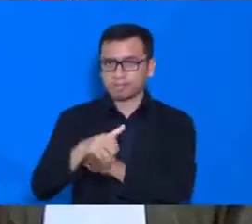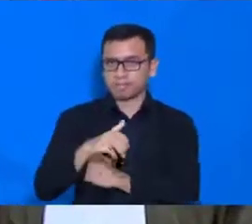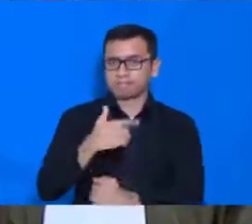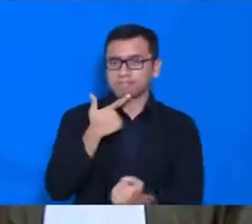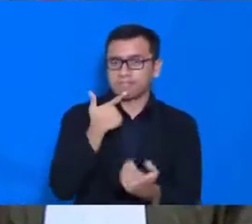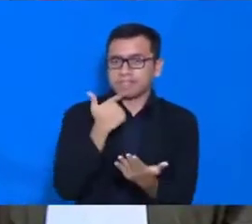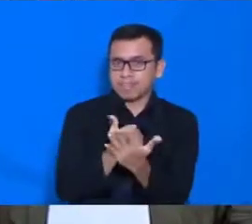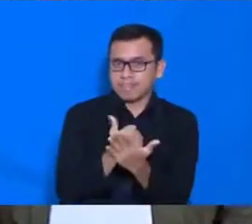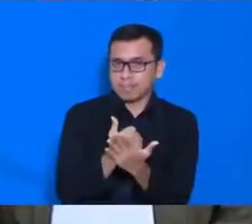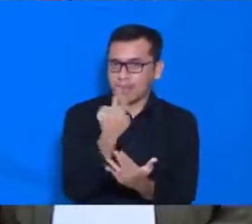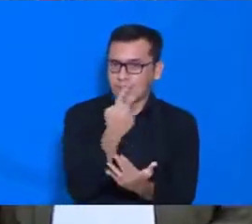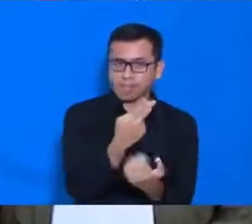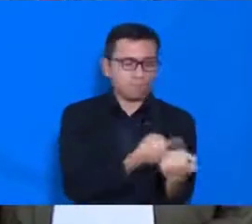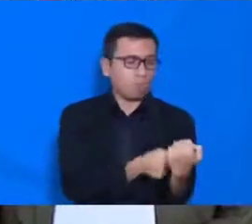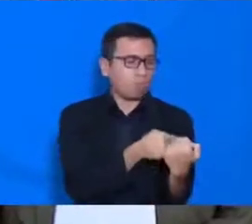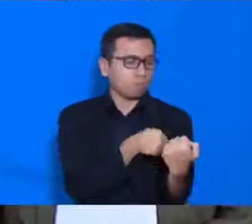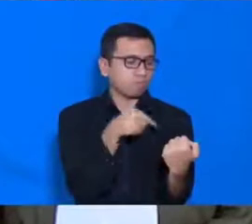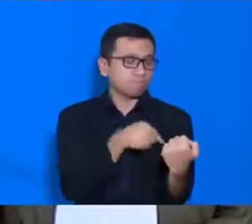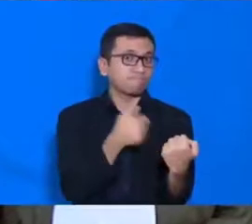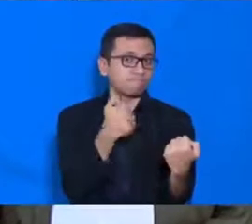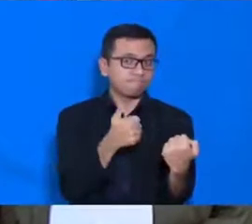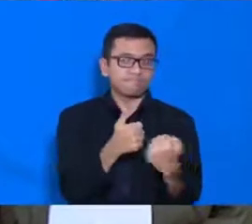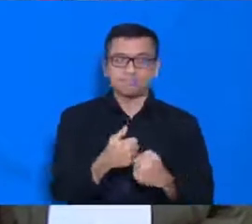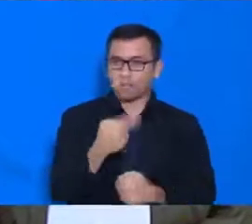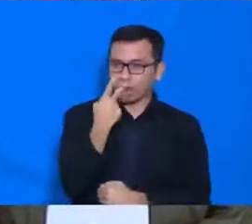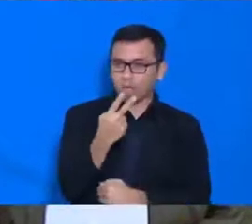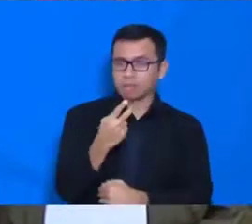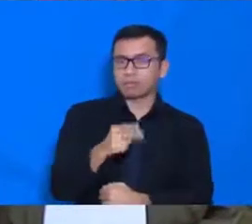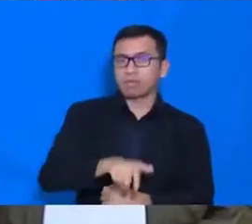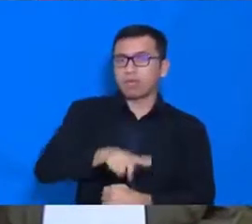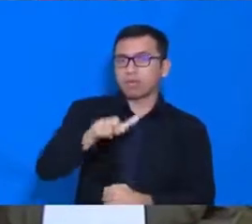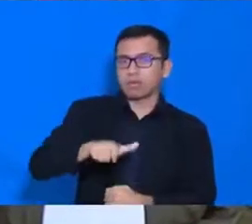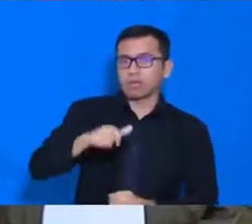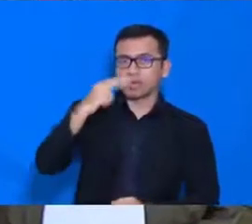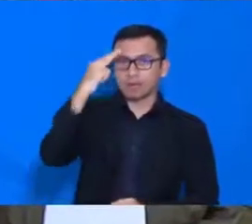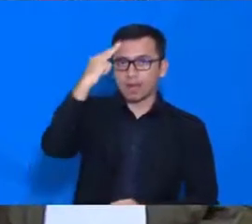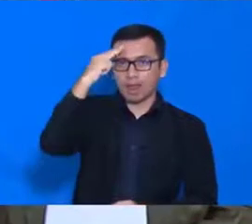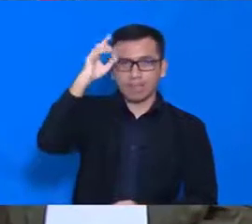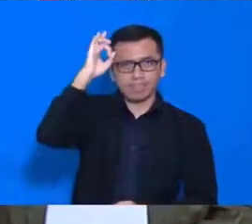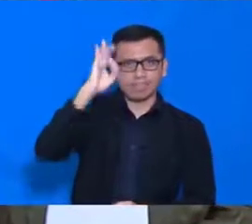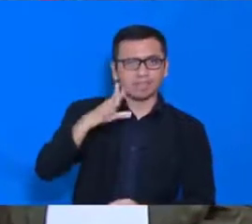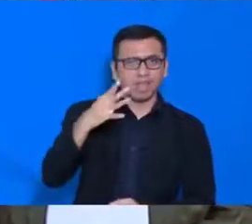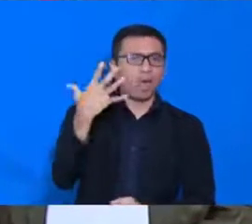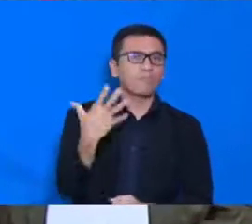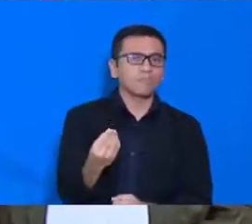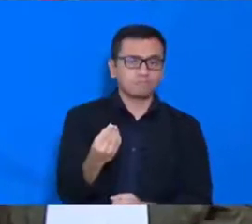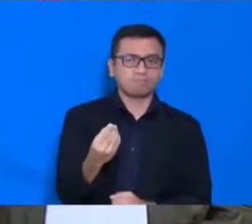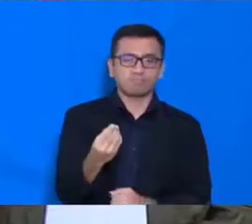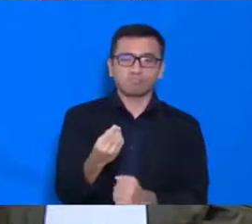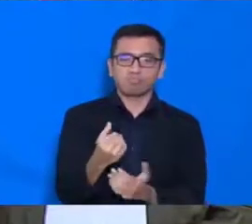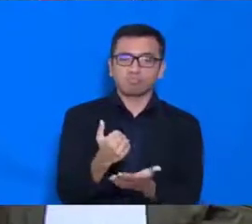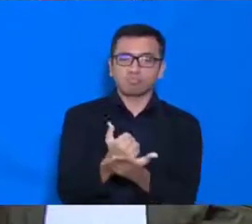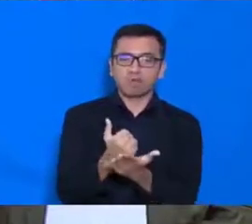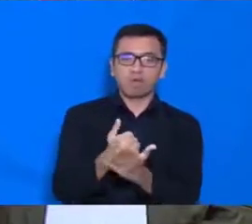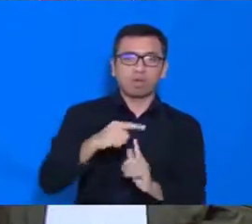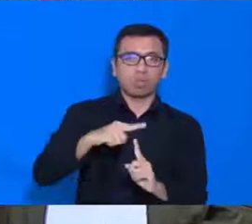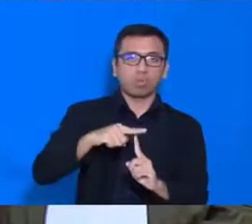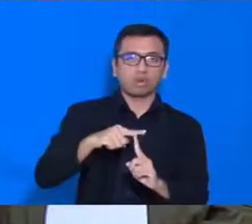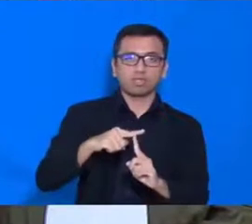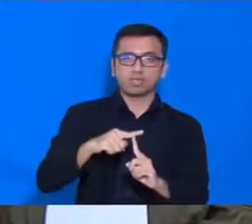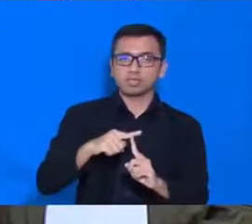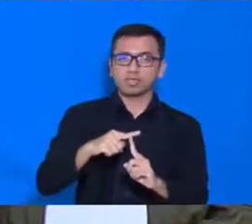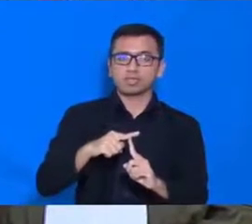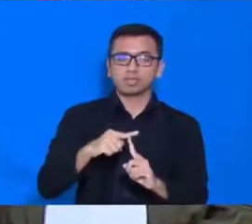kami melihat bahwa Kepala Desa memiliki peran yang sangat besar dalam memimpin upaya-upaya